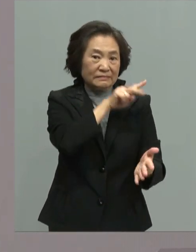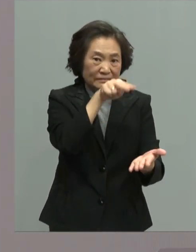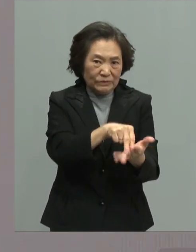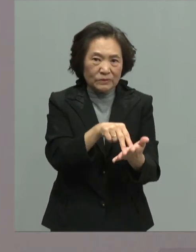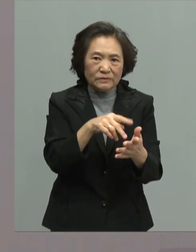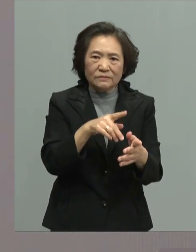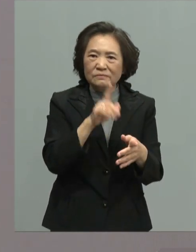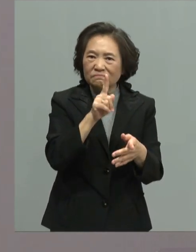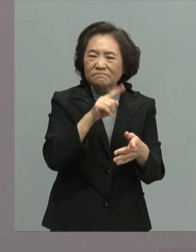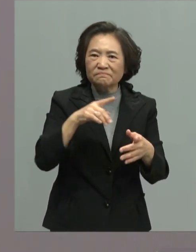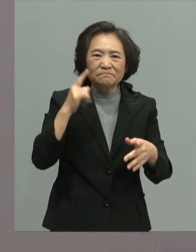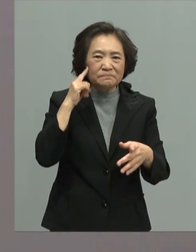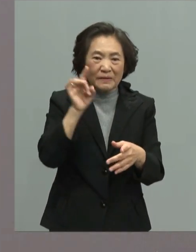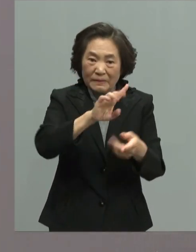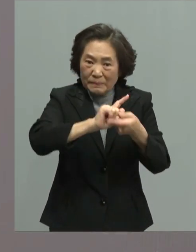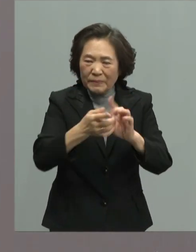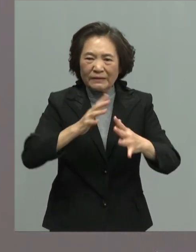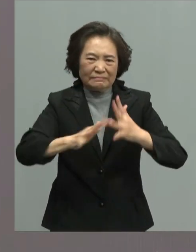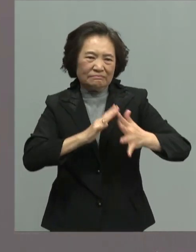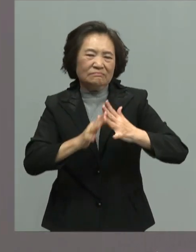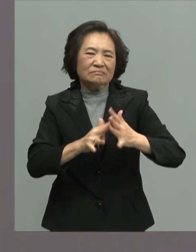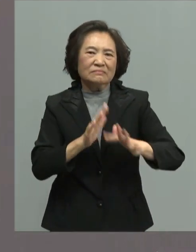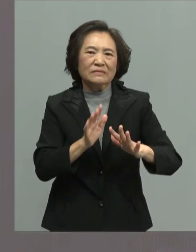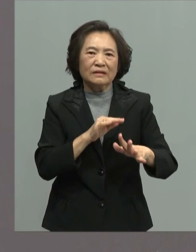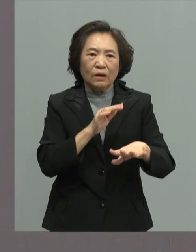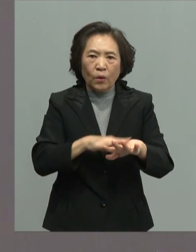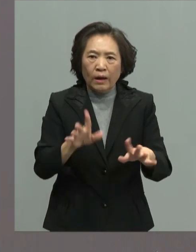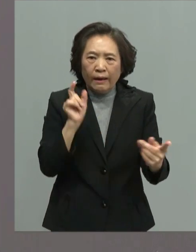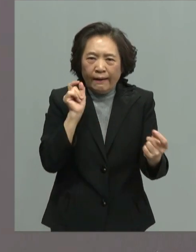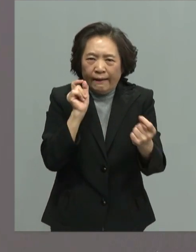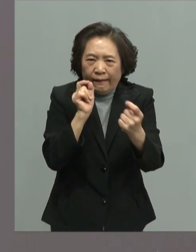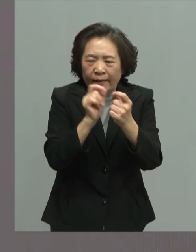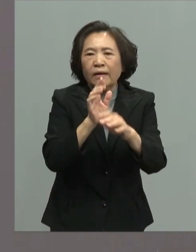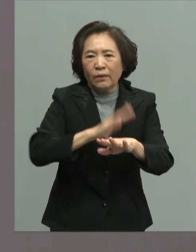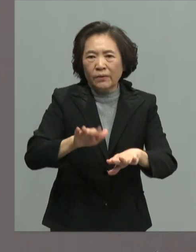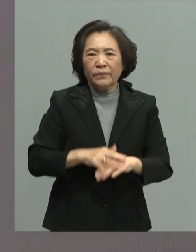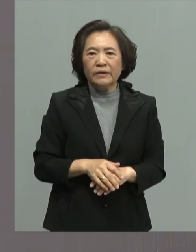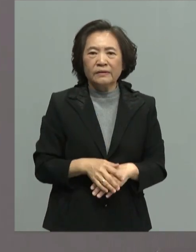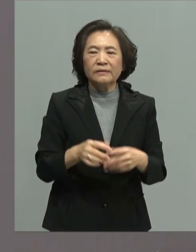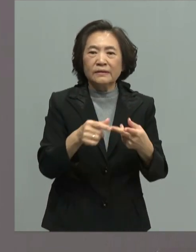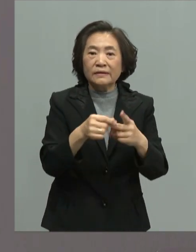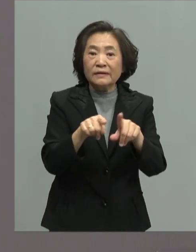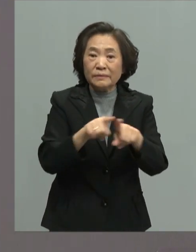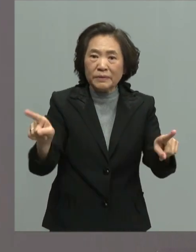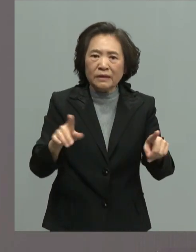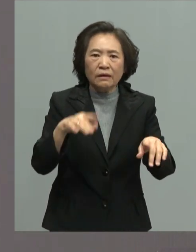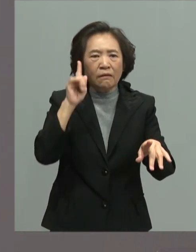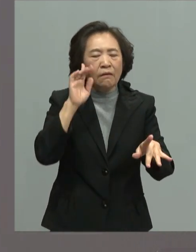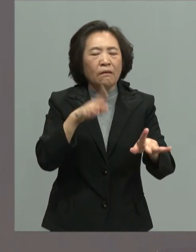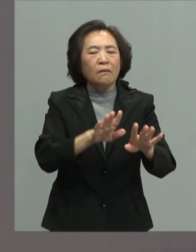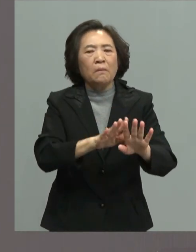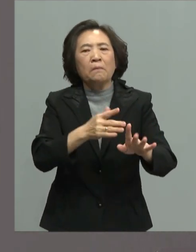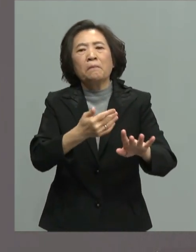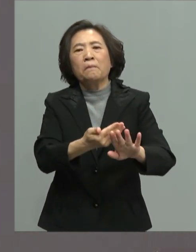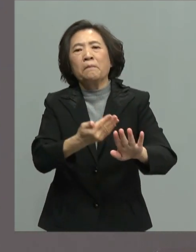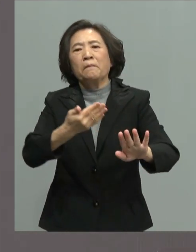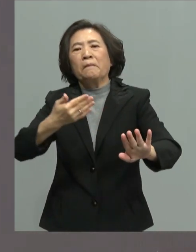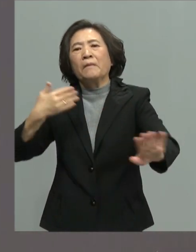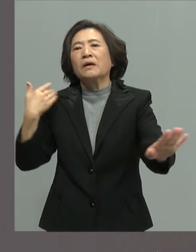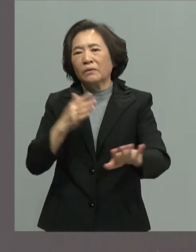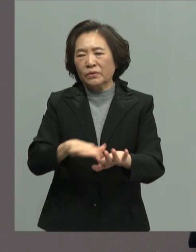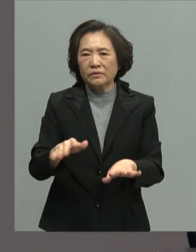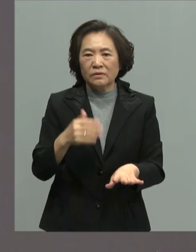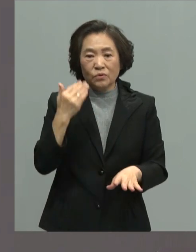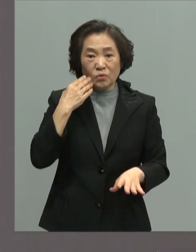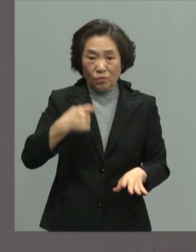战争就离我们越来越近和平就离我们越来越赢在我佛友谊